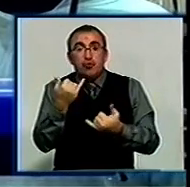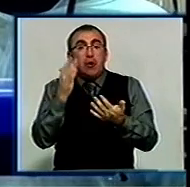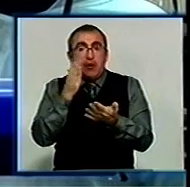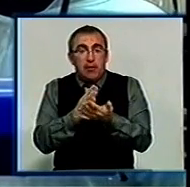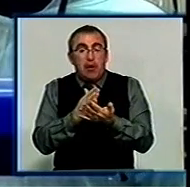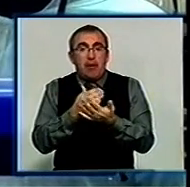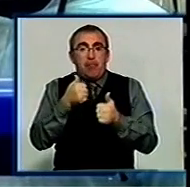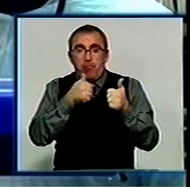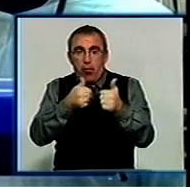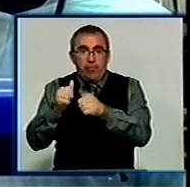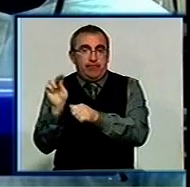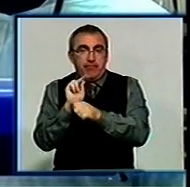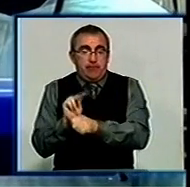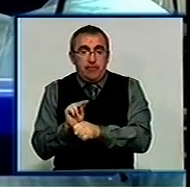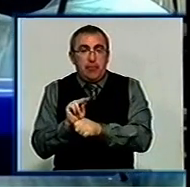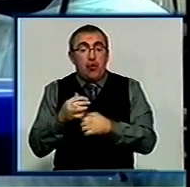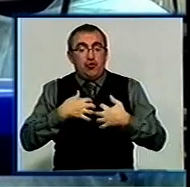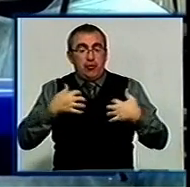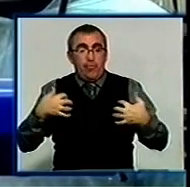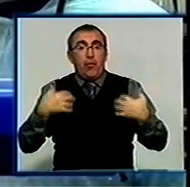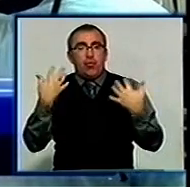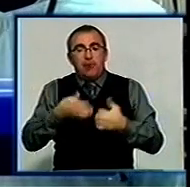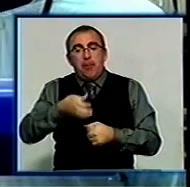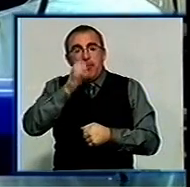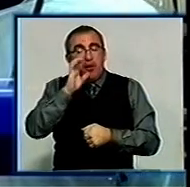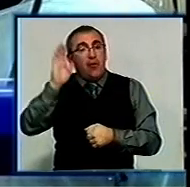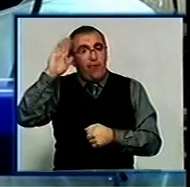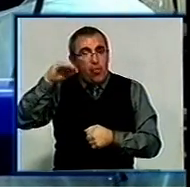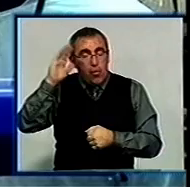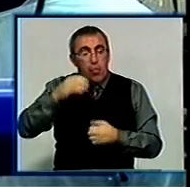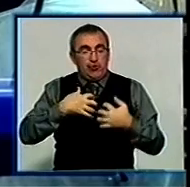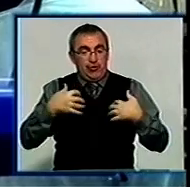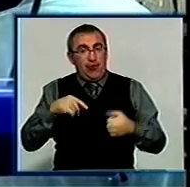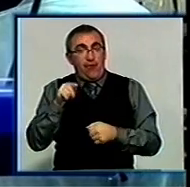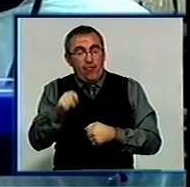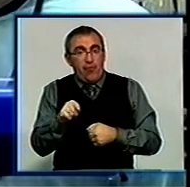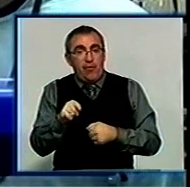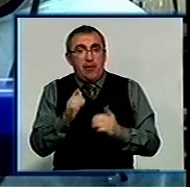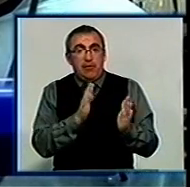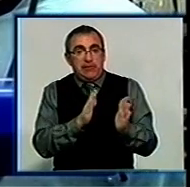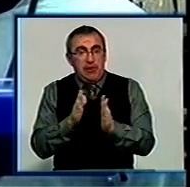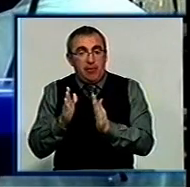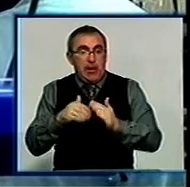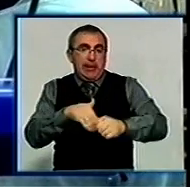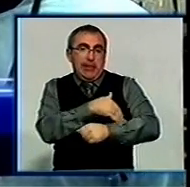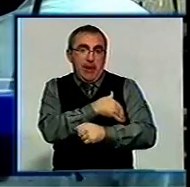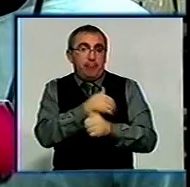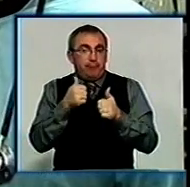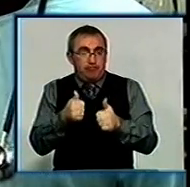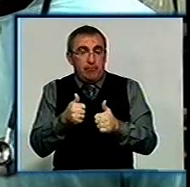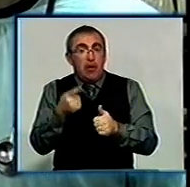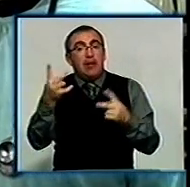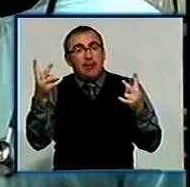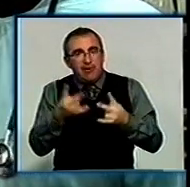положительна динаміка в леченні. Як би животне почало піти воду, у животного стабілізувалася не багато температура, але воно